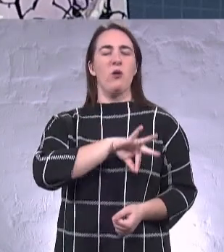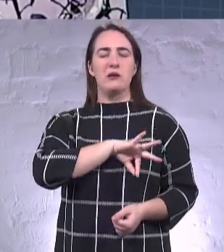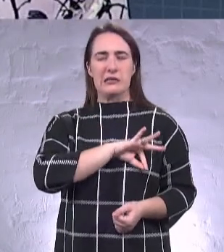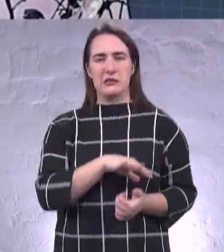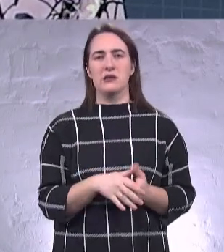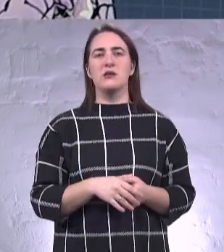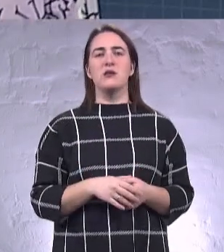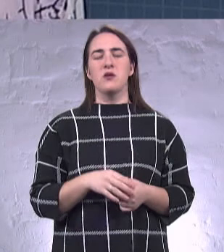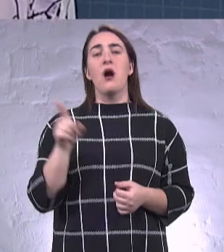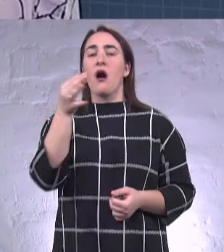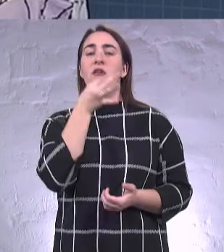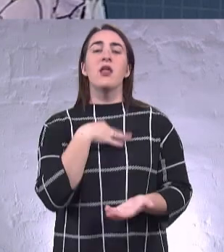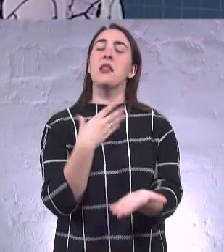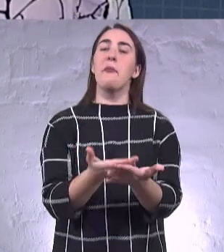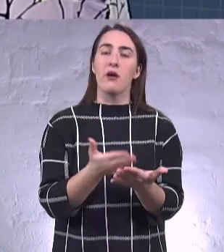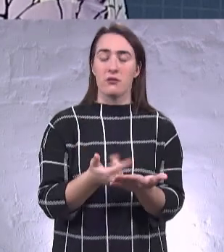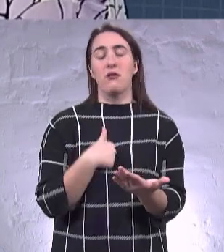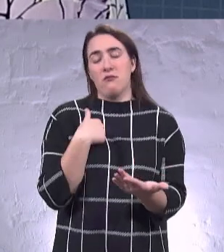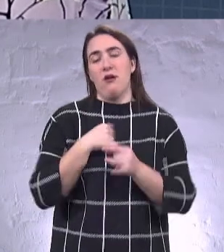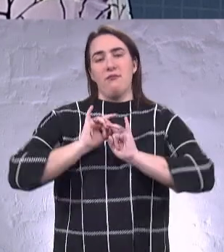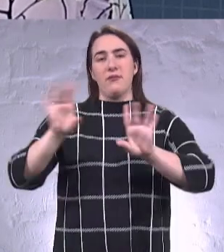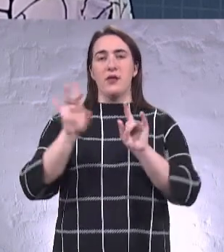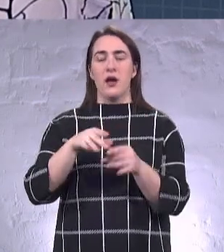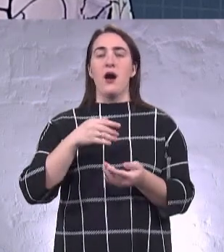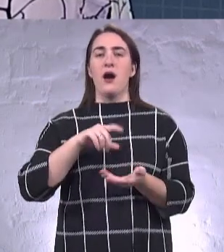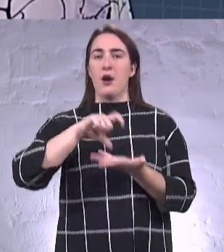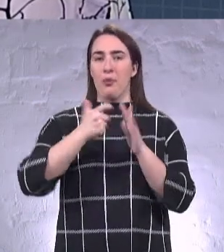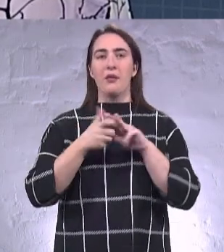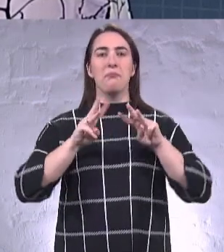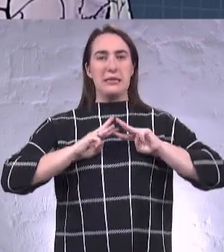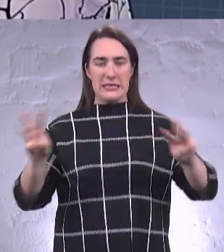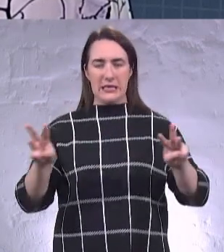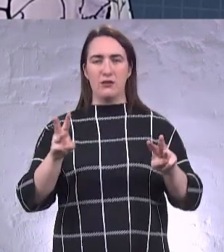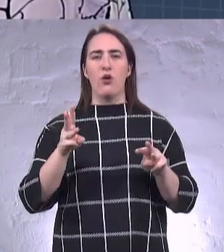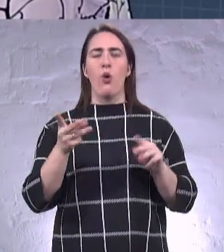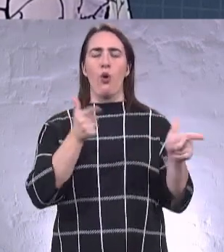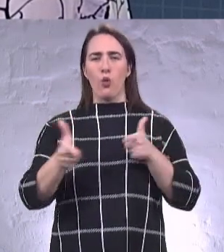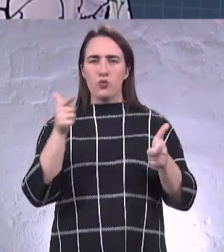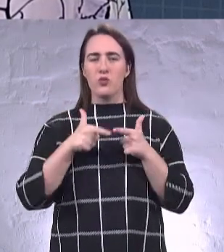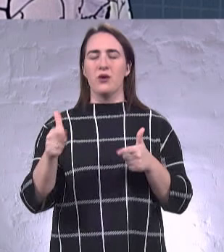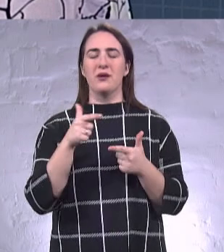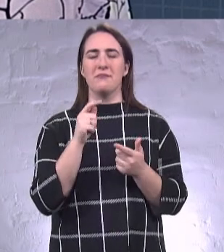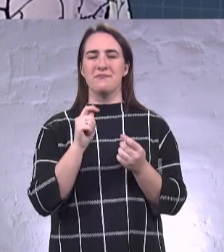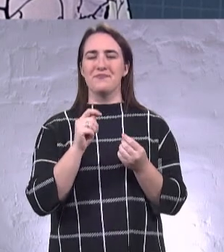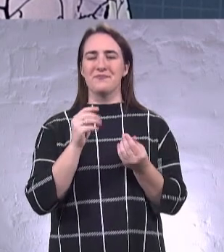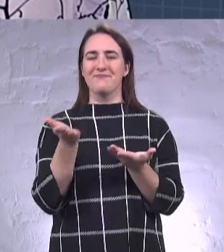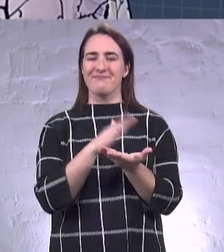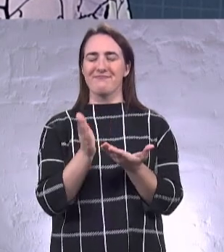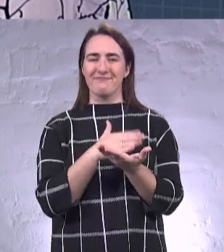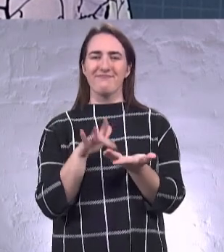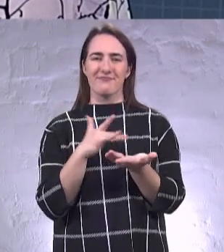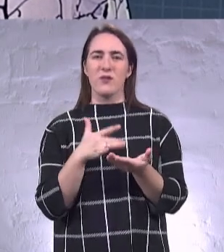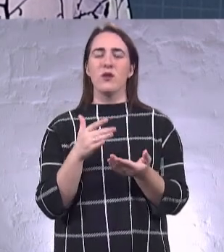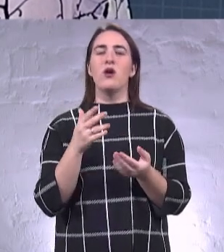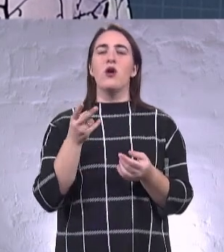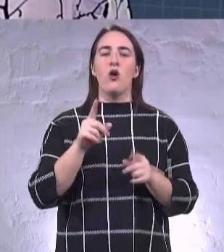Він каже, наприклад, Кабінет міністрів готує матеріали по утворенню шести